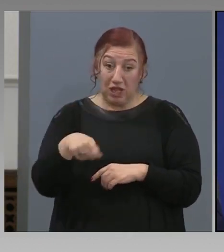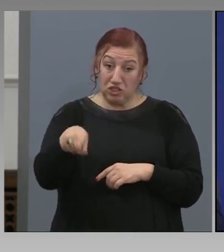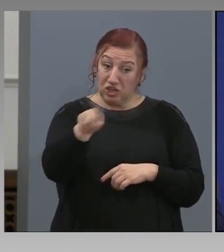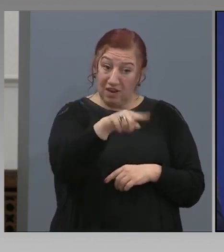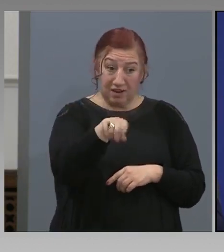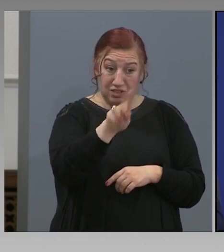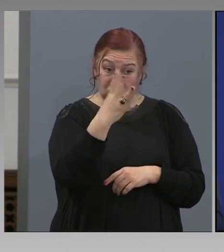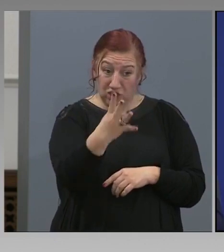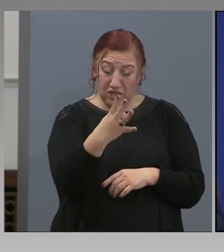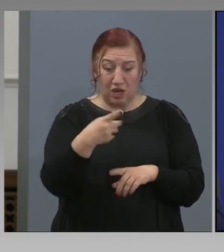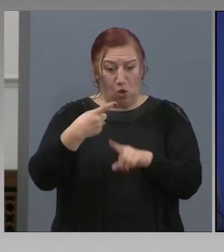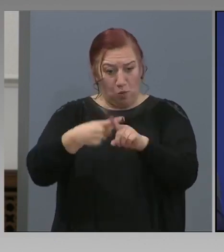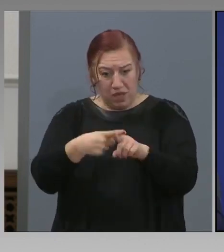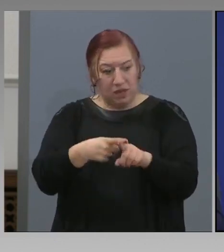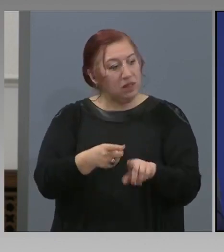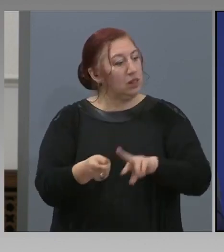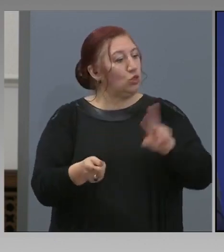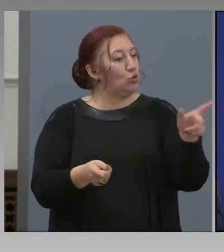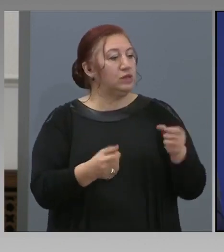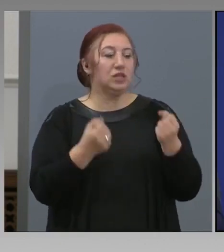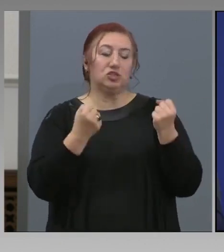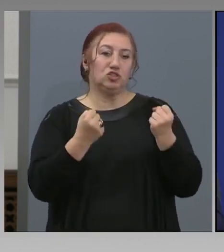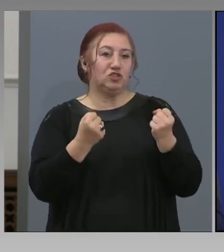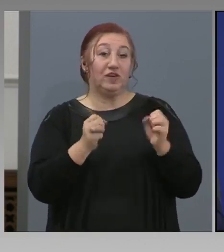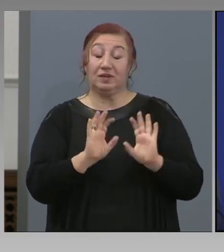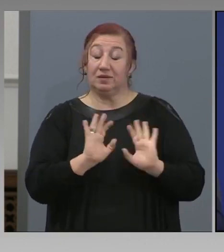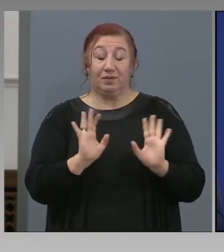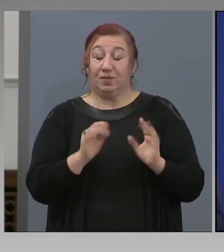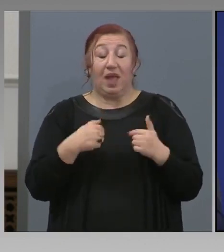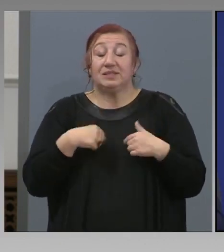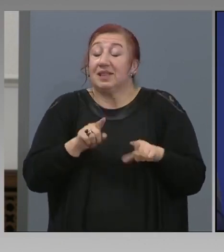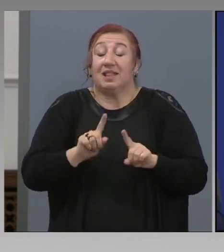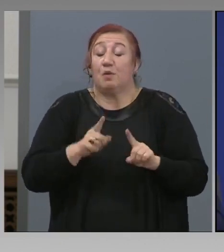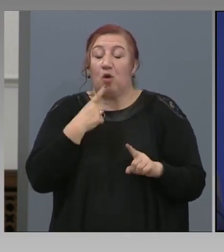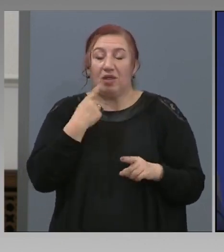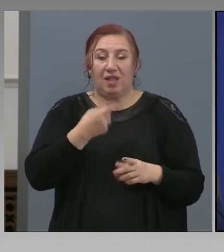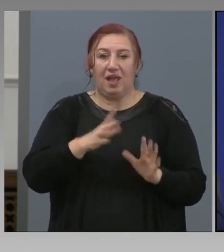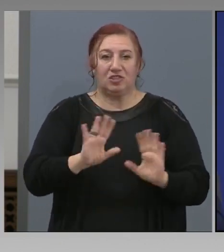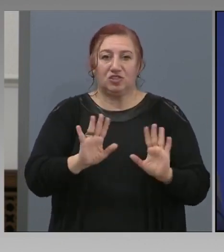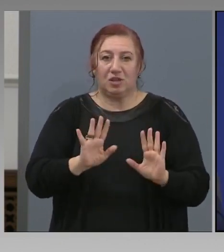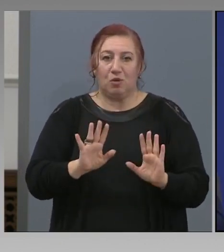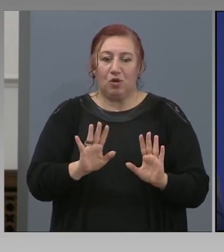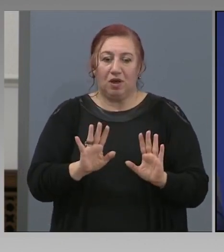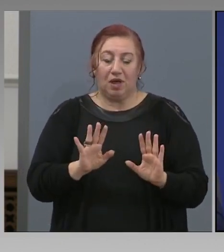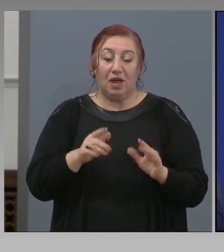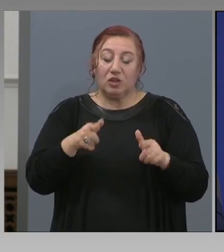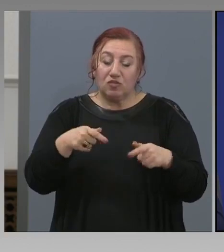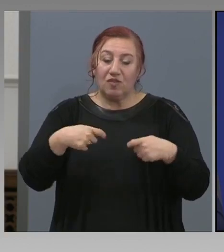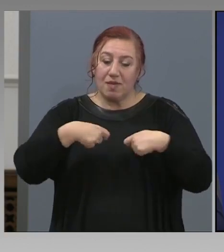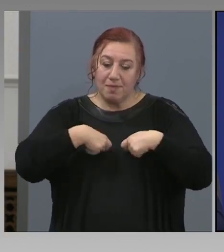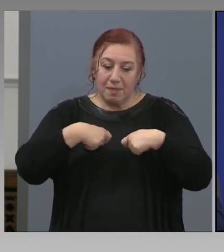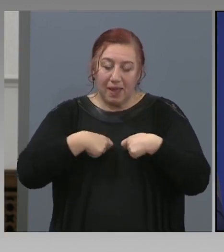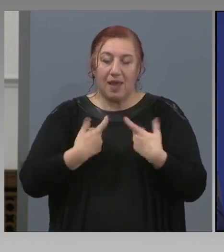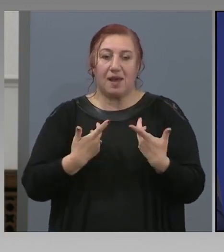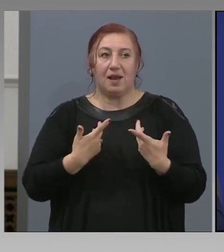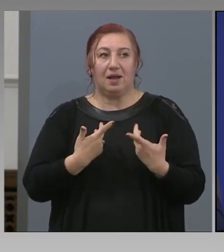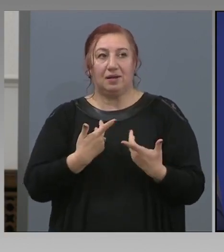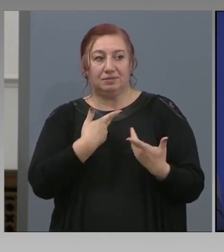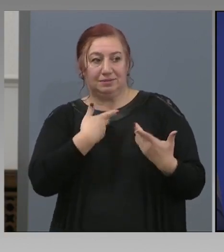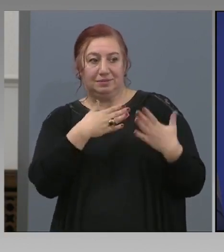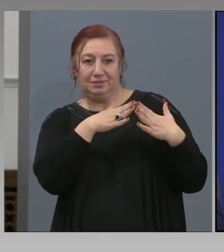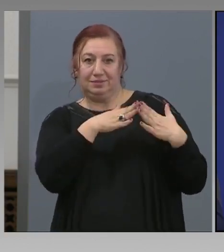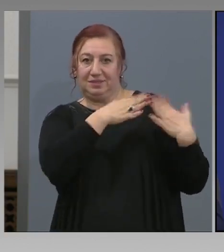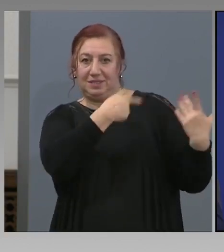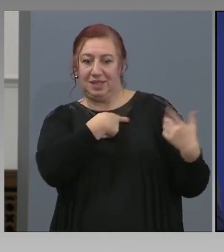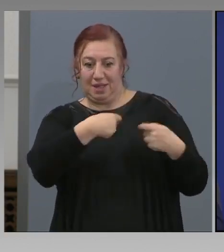живеят тези тука. Или обратното. Това ме кара да направя съседа. Това